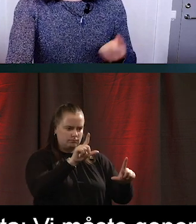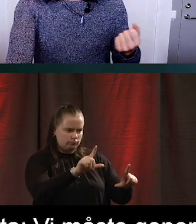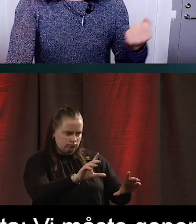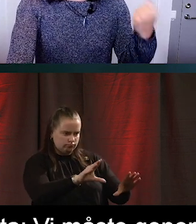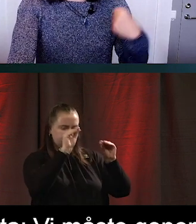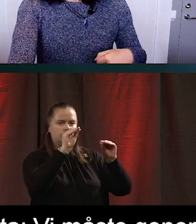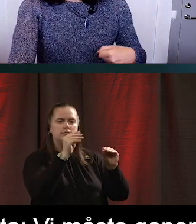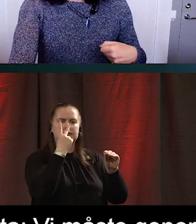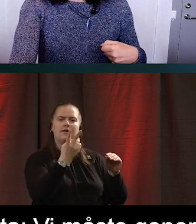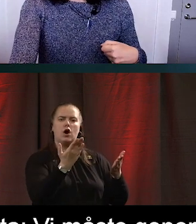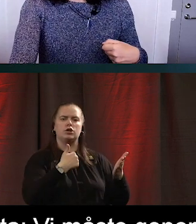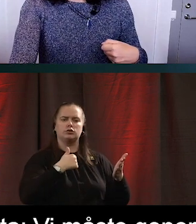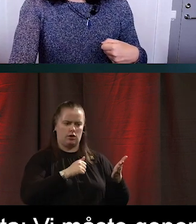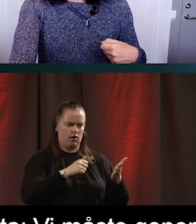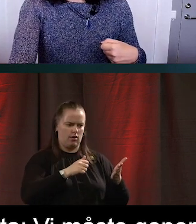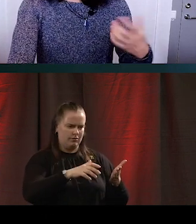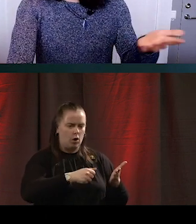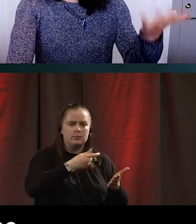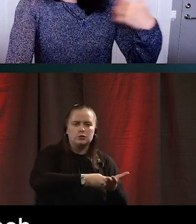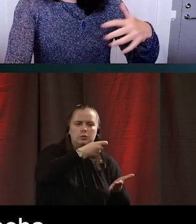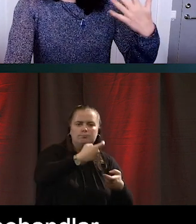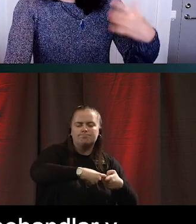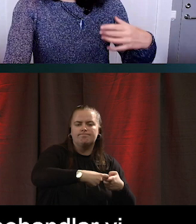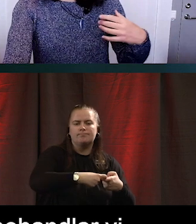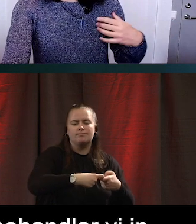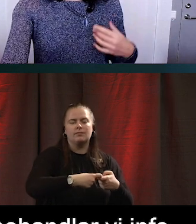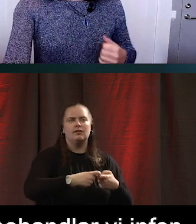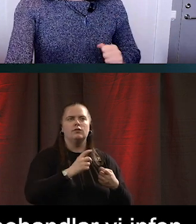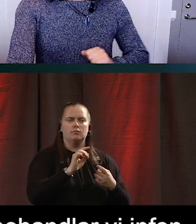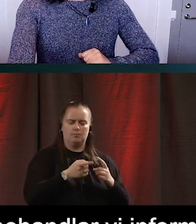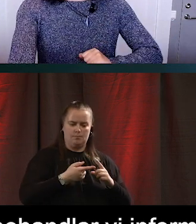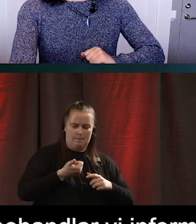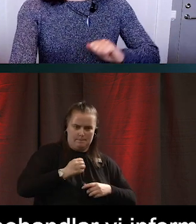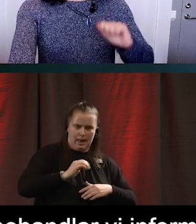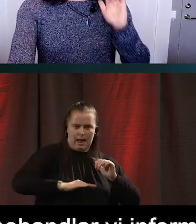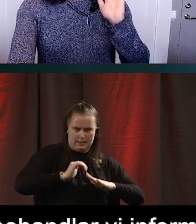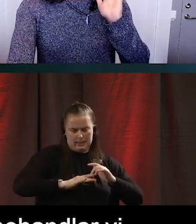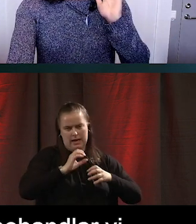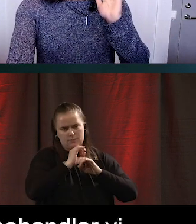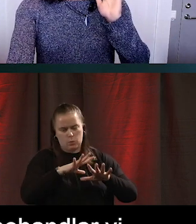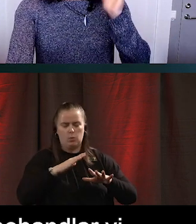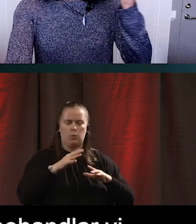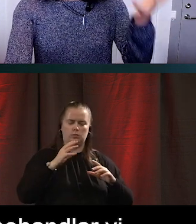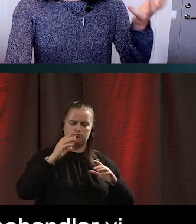Därefter så behandlar vi den informationen eller de signalerna om jag ska vara lite försiktig ordvaligt igen. Och sen slutligen när vi